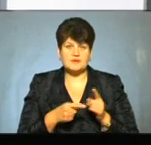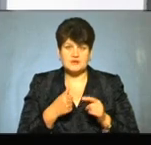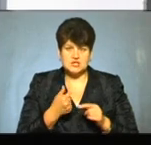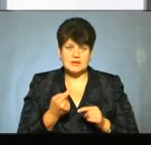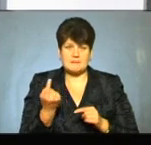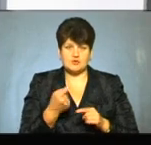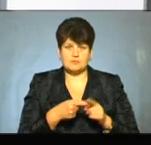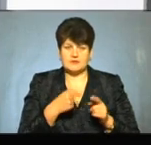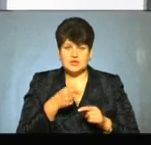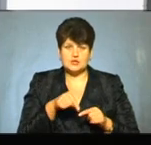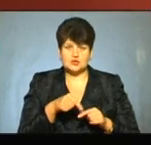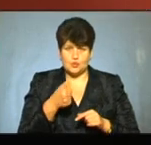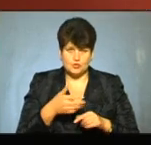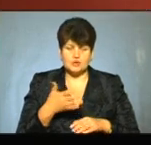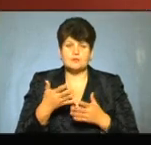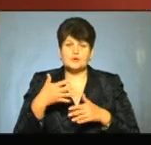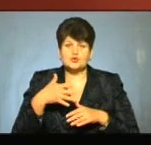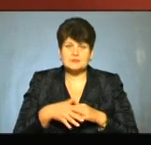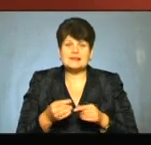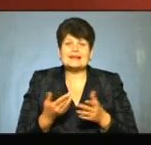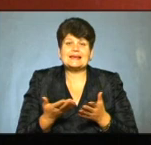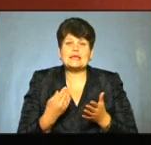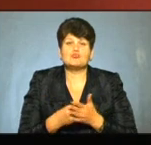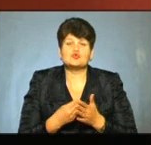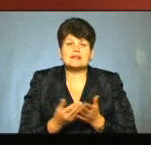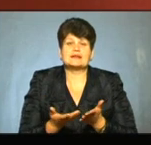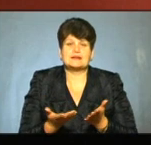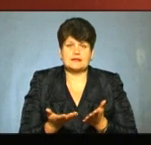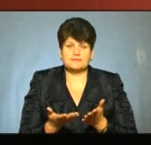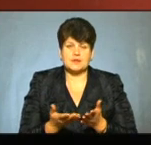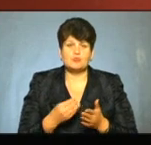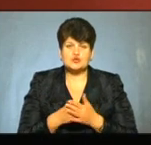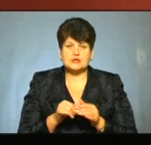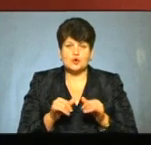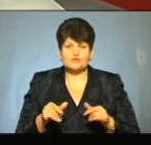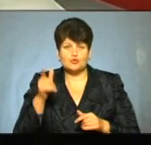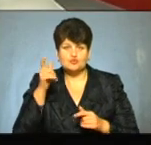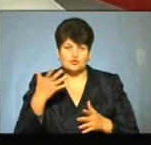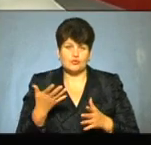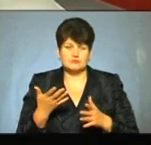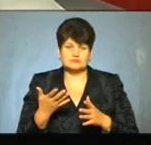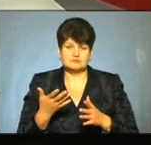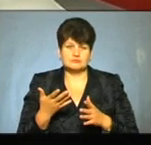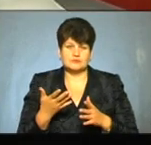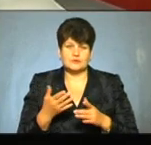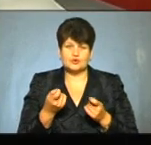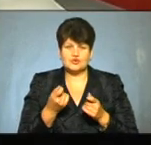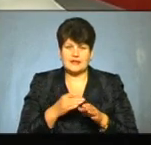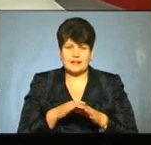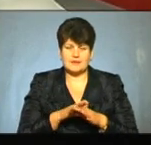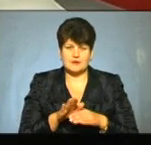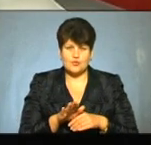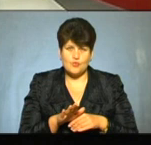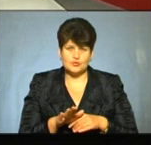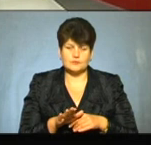і першого півріччя цього року. Якщо ми розуміли, який бюджет і який це приблизно? Бюджет розвитку, Чертково, в цьому році оптимістично, ми трішки не виконуємо